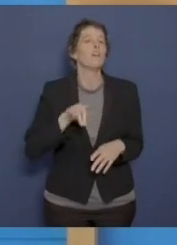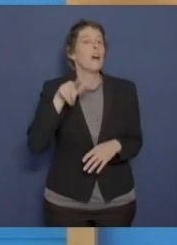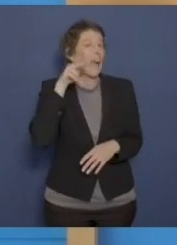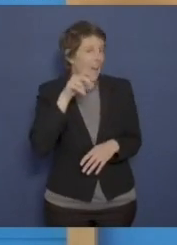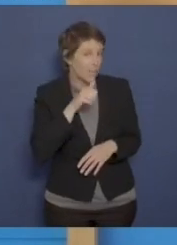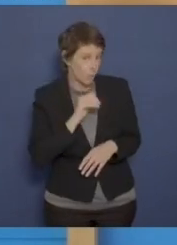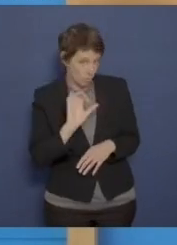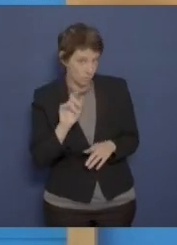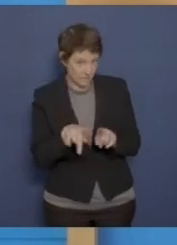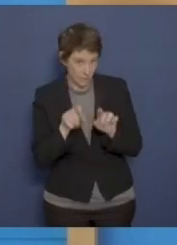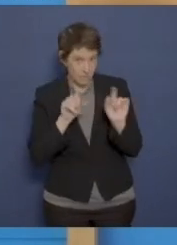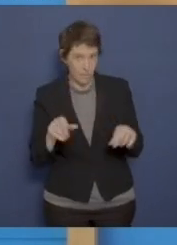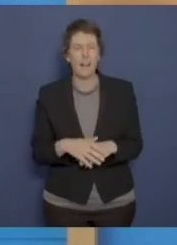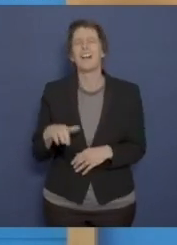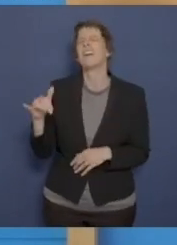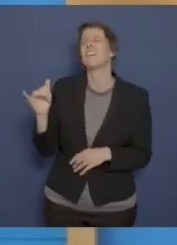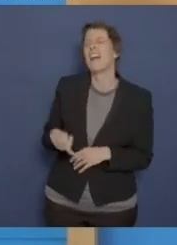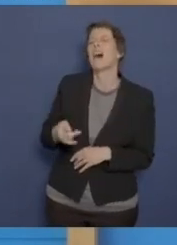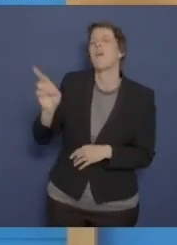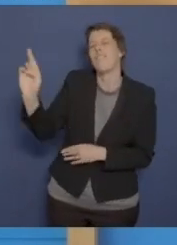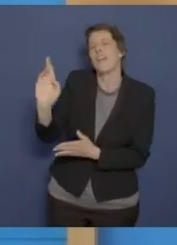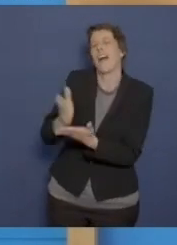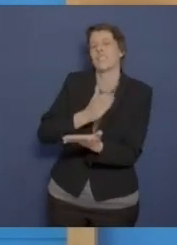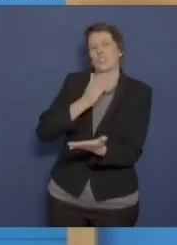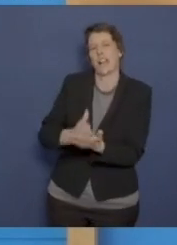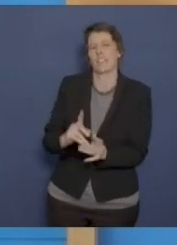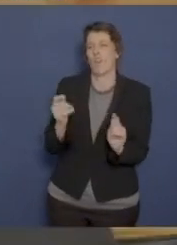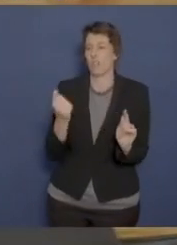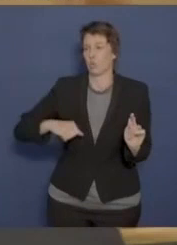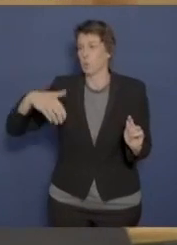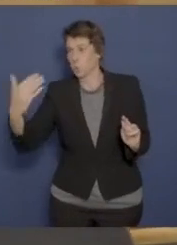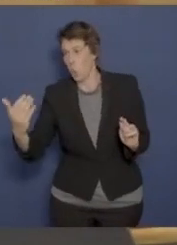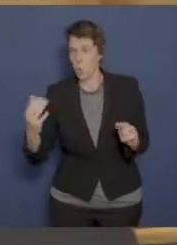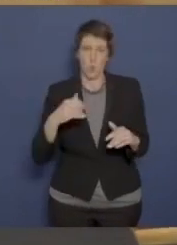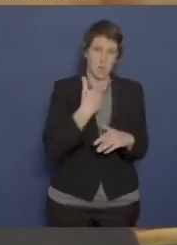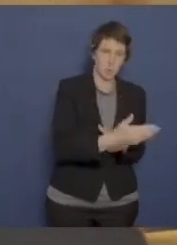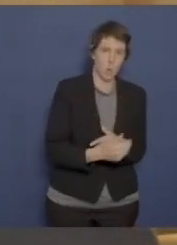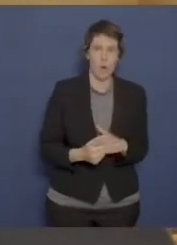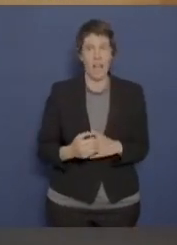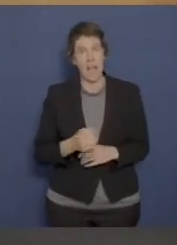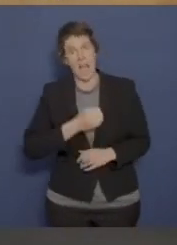Herr Jung noch mal zu diesem Thema. Wer entscheidet denn, wann ein Verstoß erheblich oder unerheblich ist?